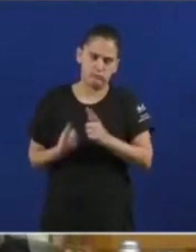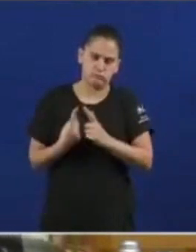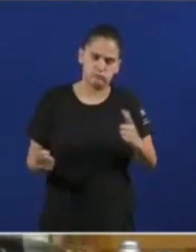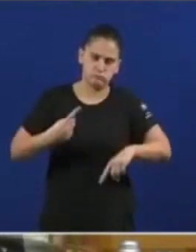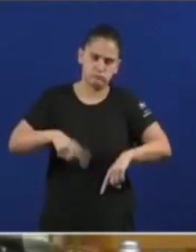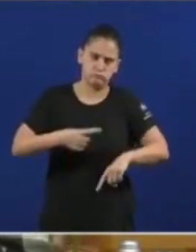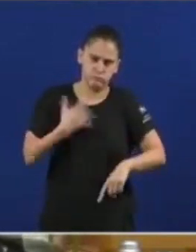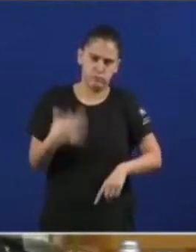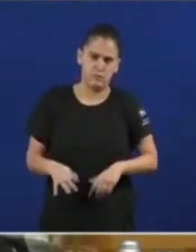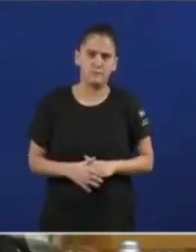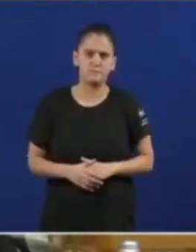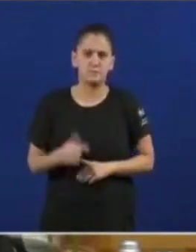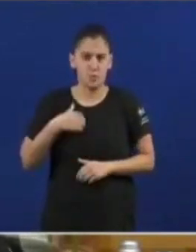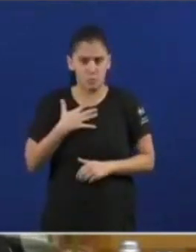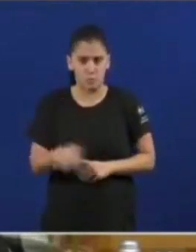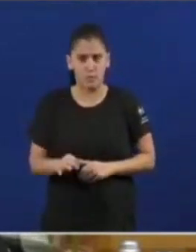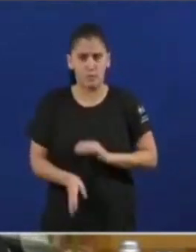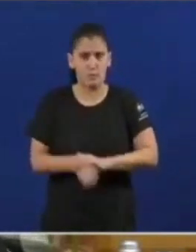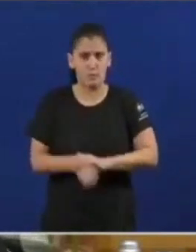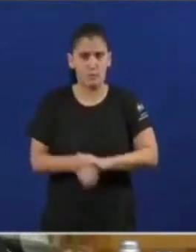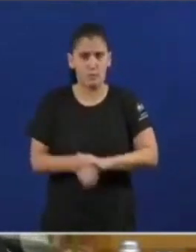Podería seguir durante horas.